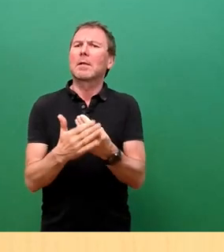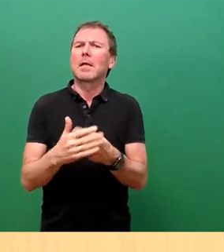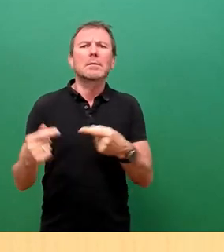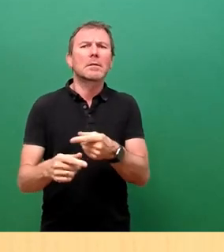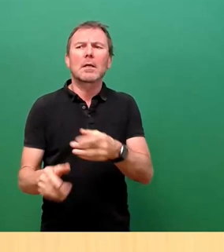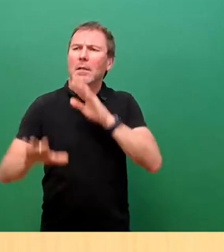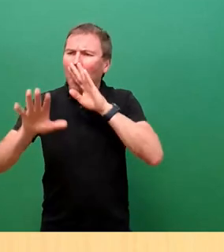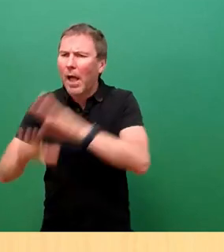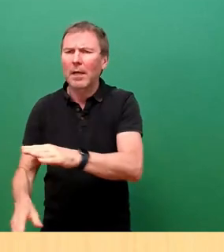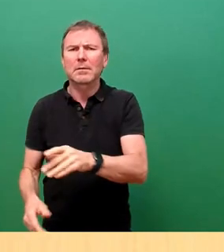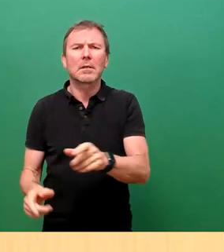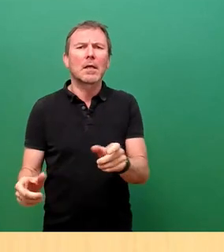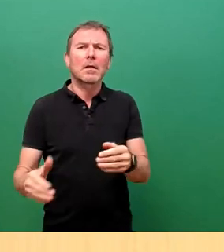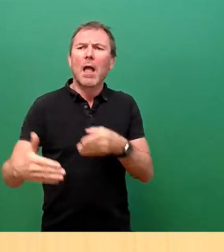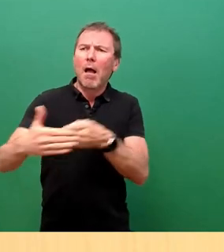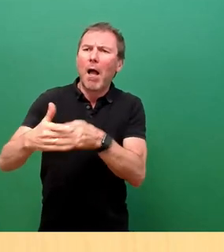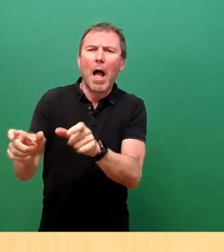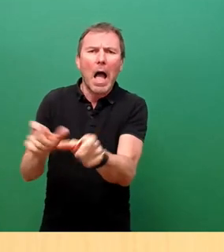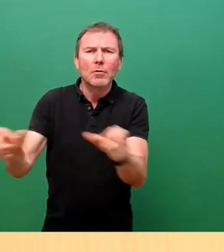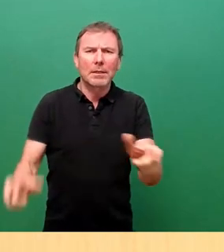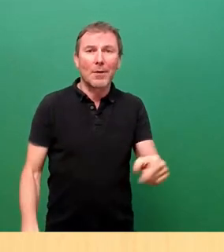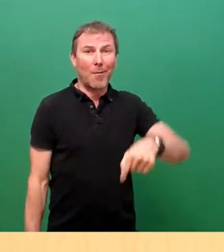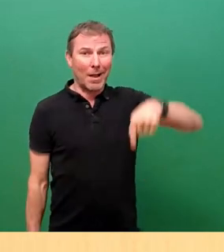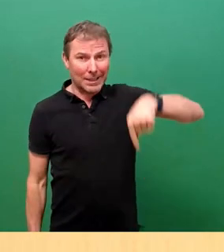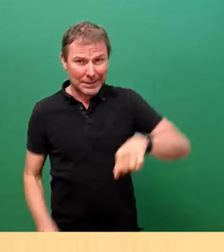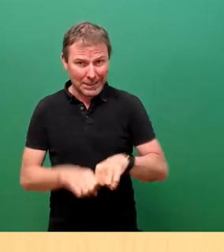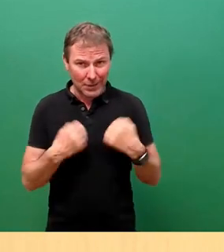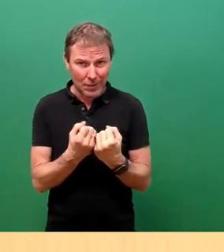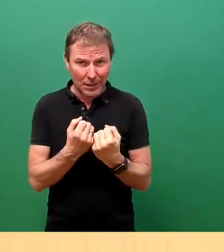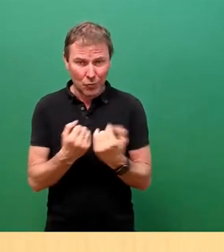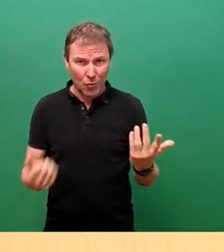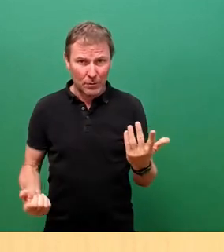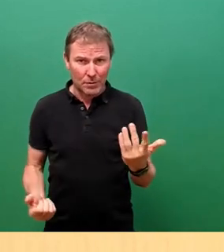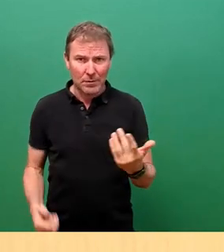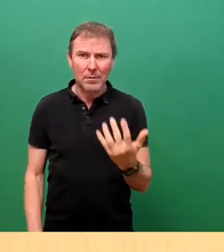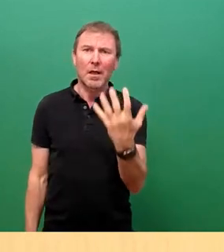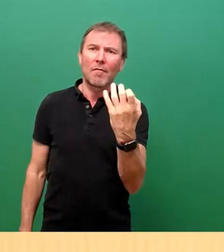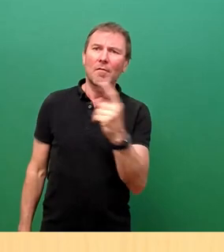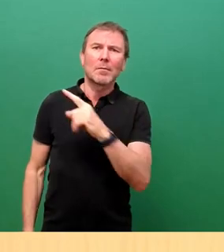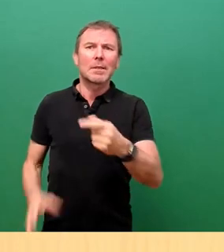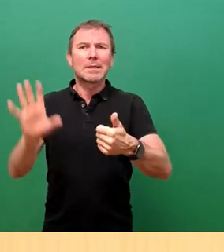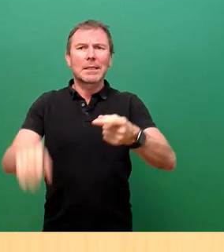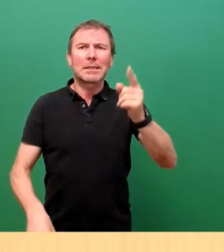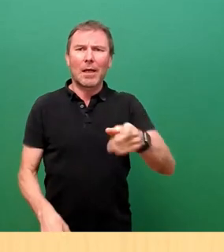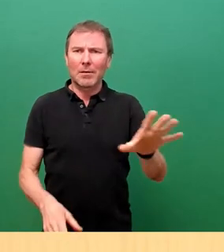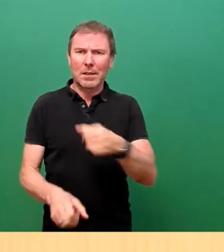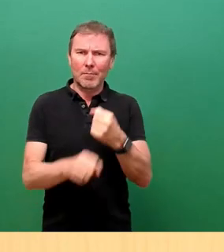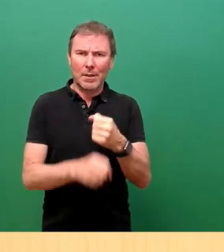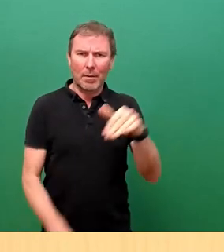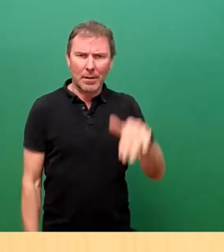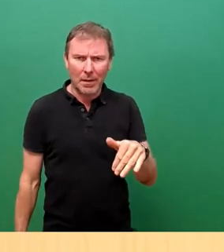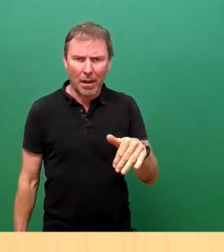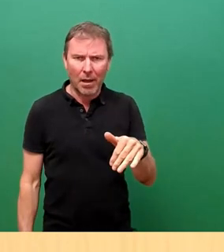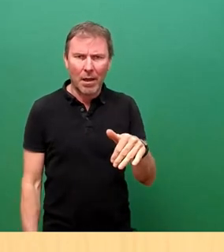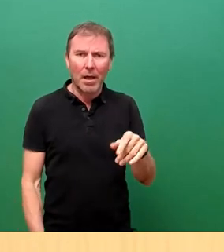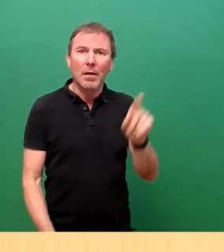Hass und so weiter. Wir haben jetzt die Situation, dass wir in unserer Landeshauptstadt ca..000 60.000 Beschäftigte haben, die mehr oder weniger direkt